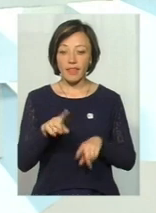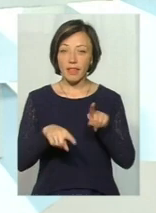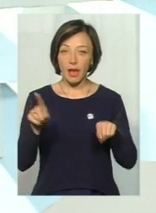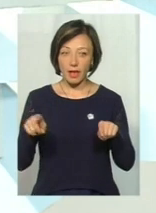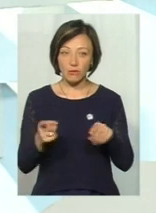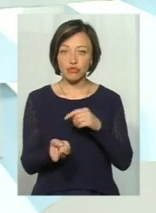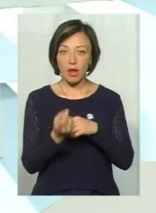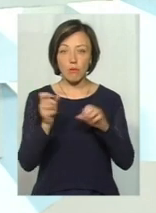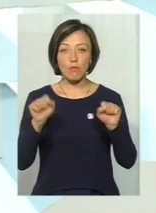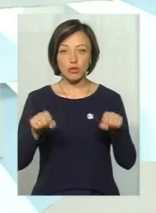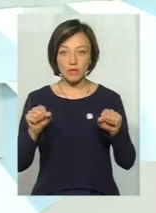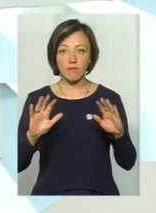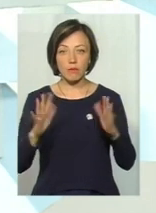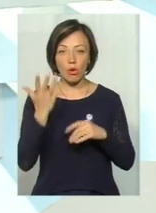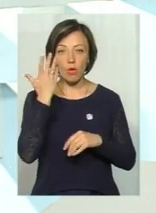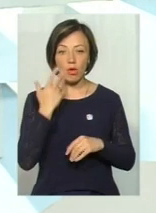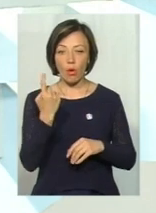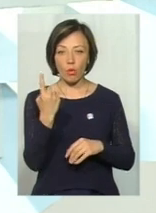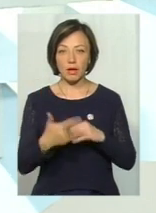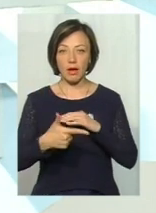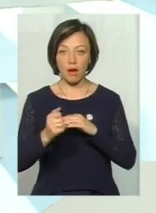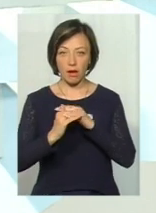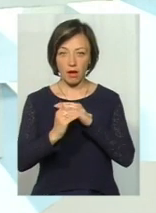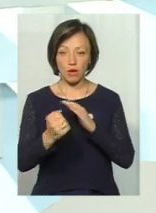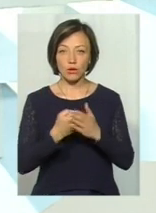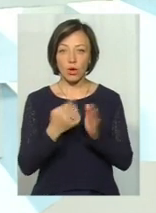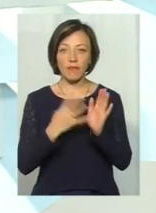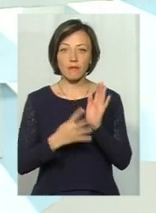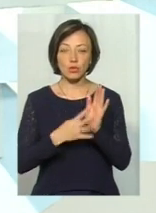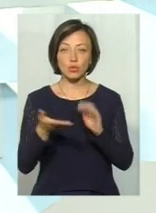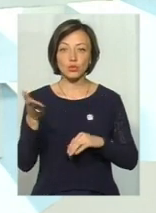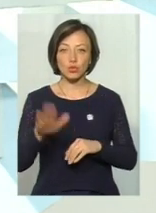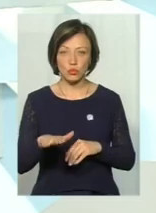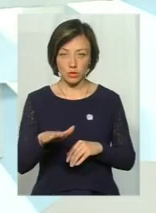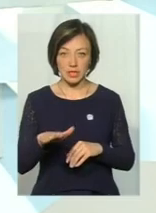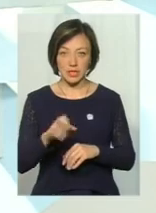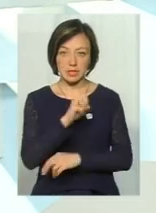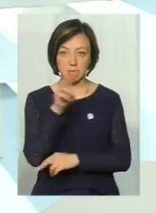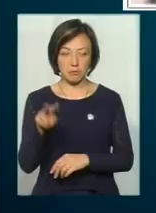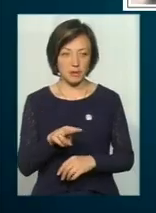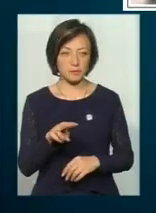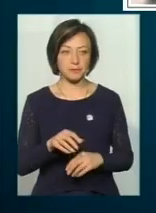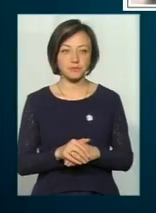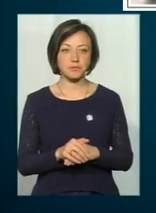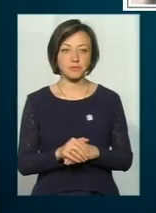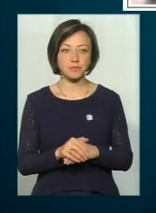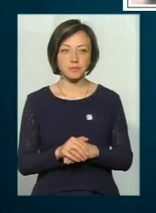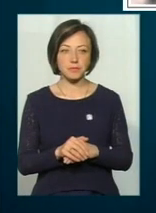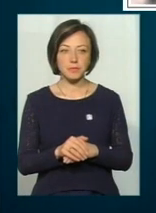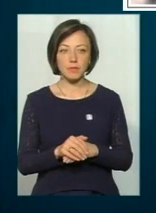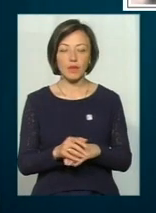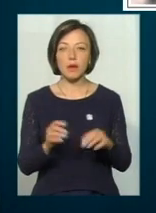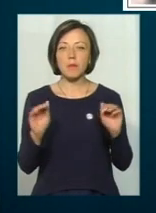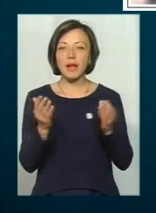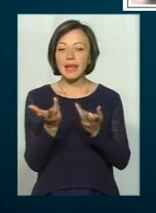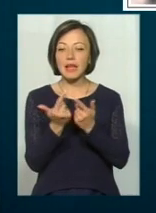що можливі випадки, коли на одному гектарі є до 90 особин. Щільність виду дещо спадає